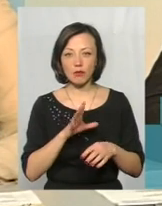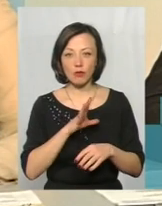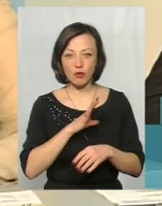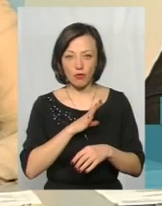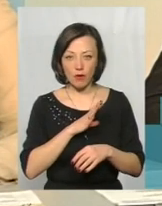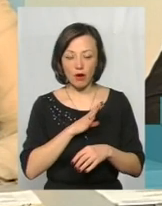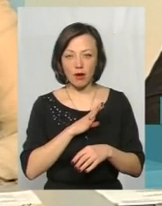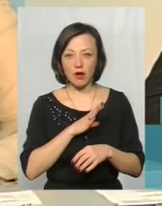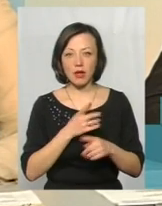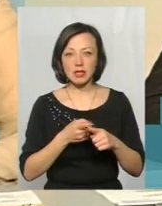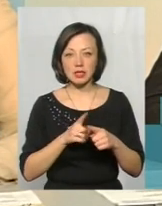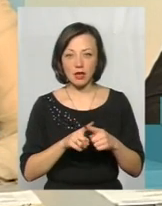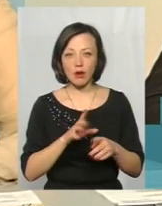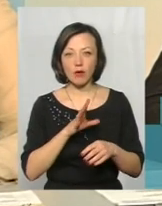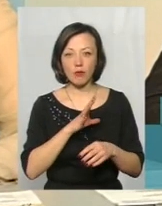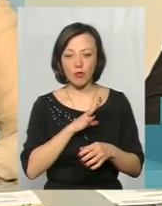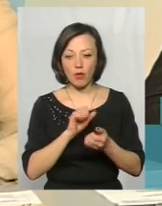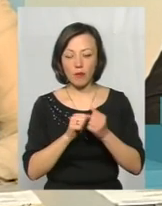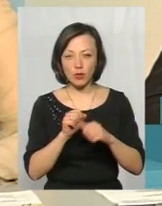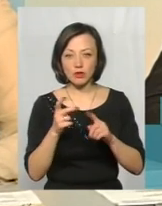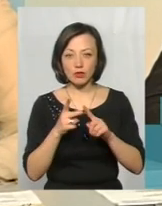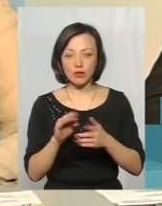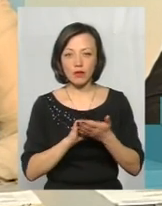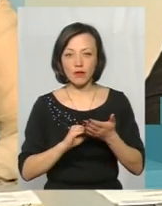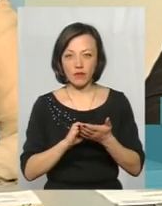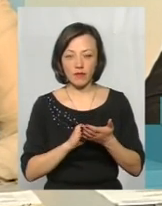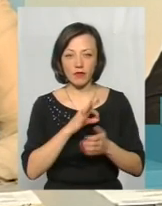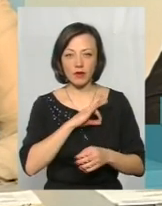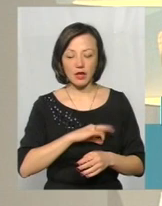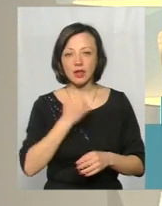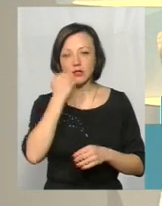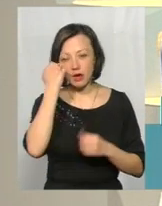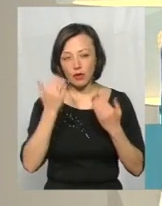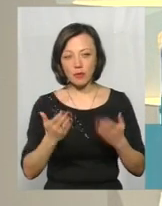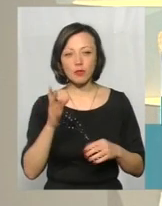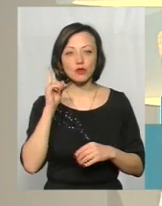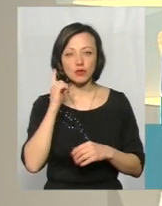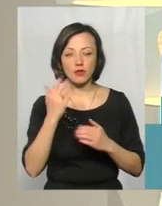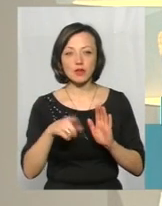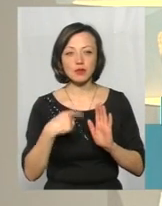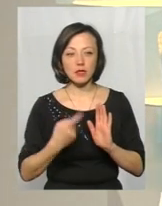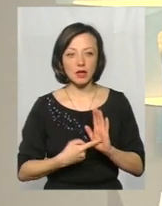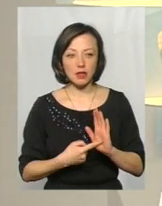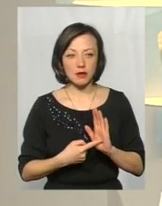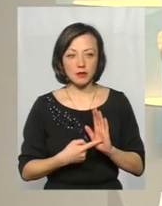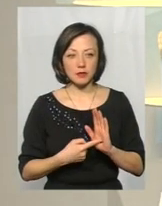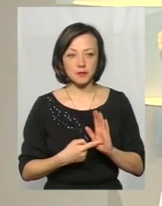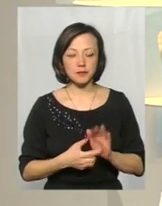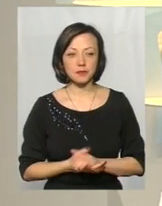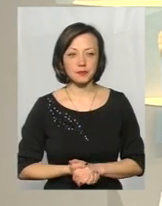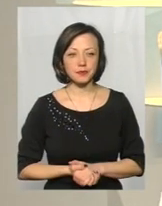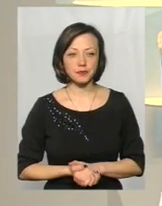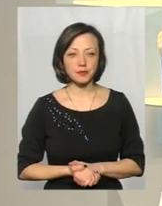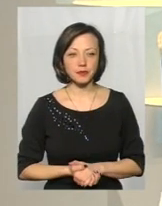який можна було висторенно використати, а не викинити його. Дякую, дякую. Ми почули ваше питання. Пане Сергій.